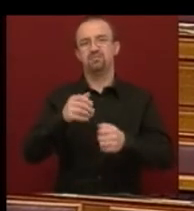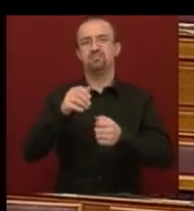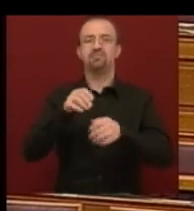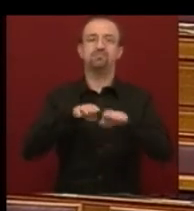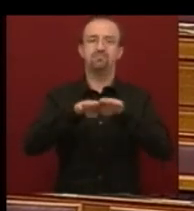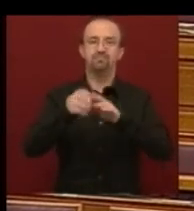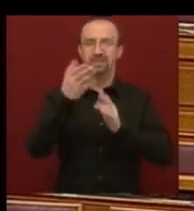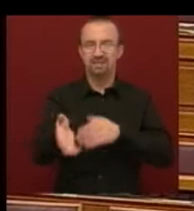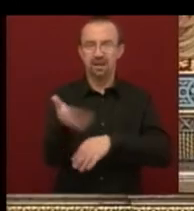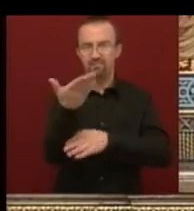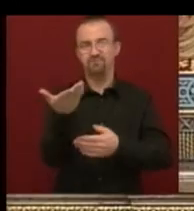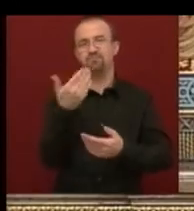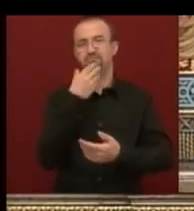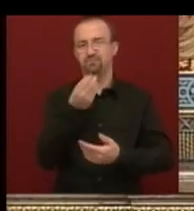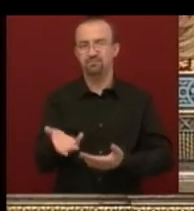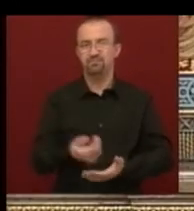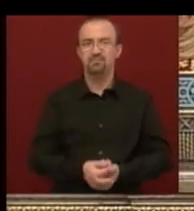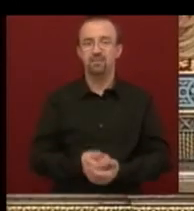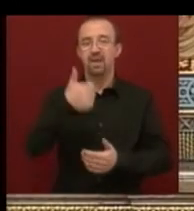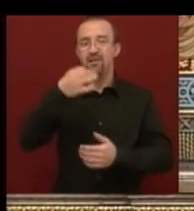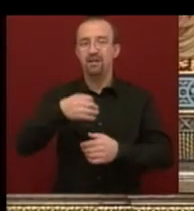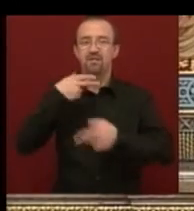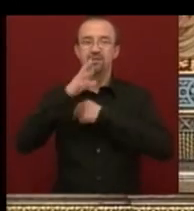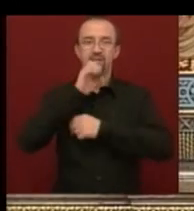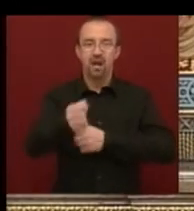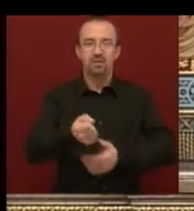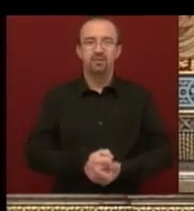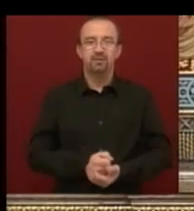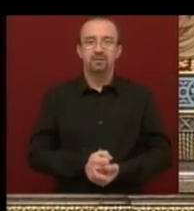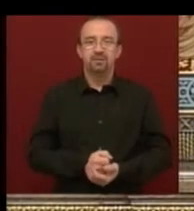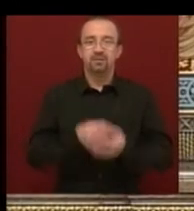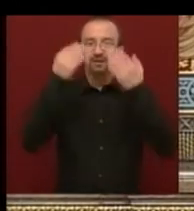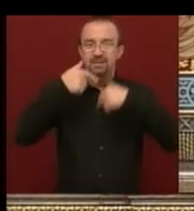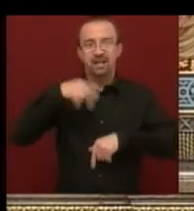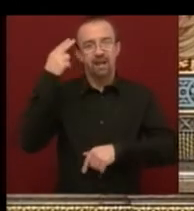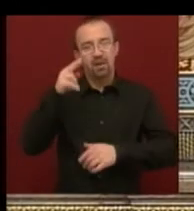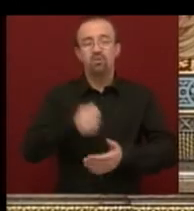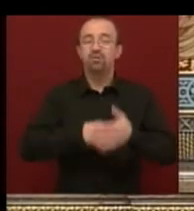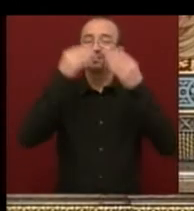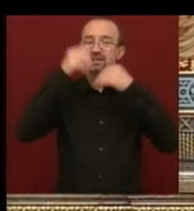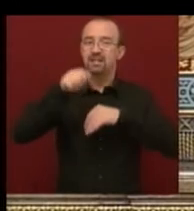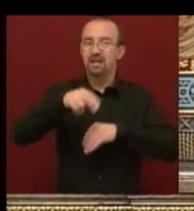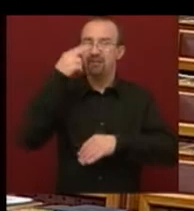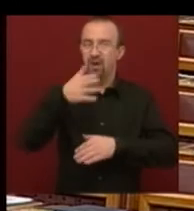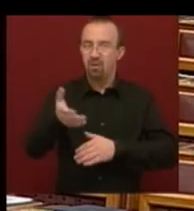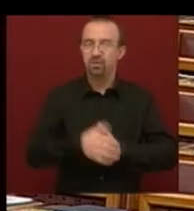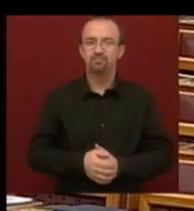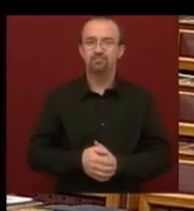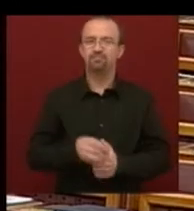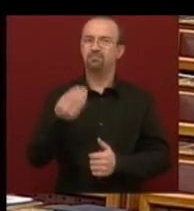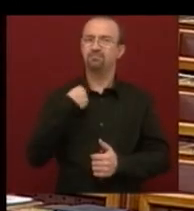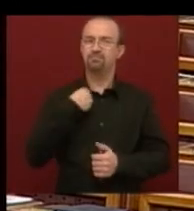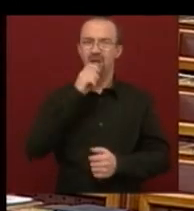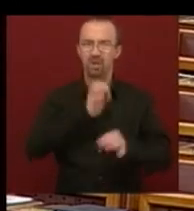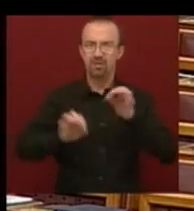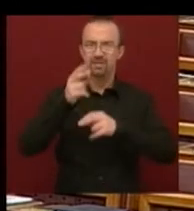figyelmet. Miniszter úr, egy perces viszontválasz. Tisztelt elnök úr, tisztelt képviselő úr, ön azt mondja, hogy